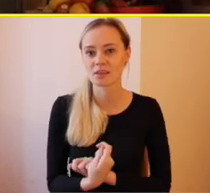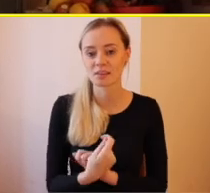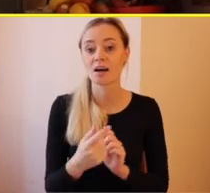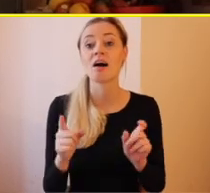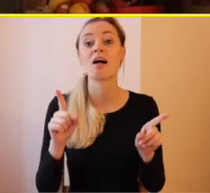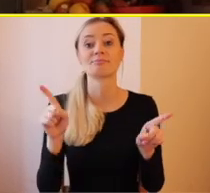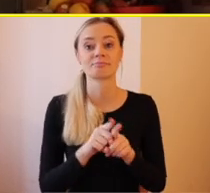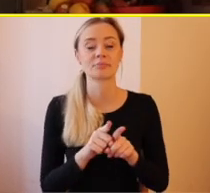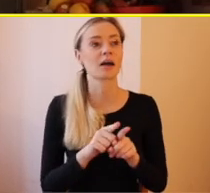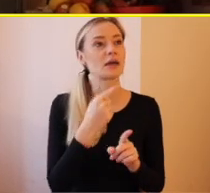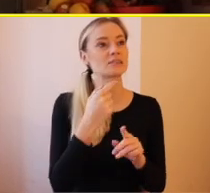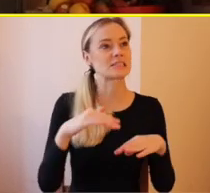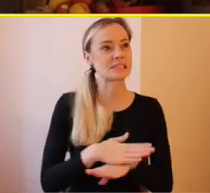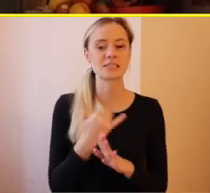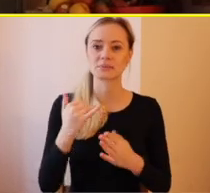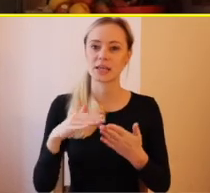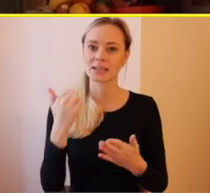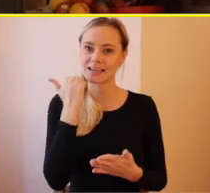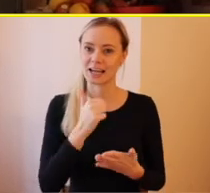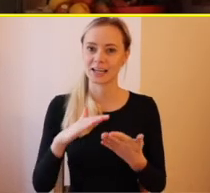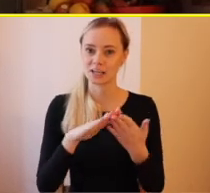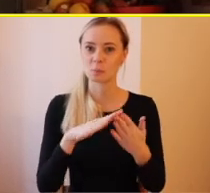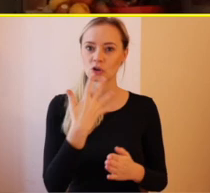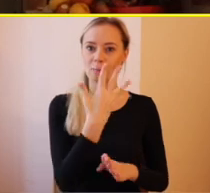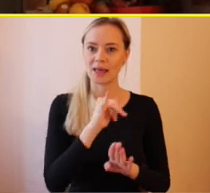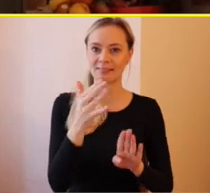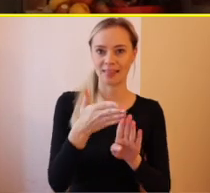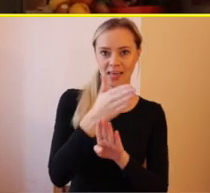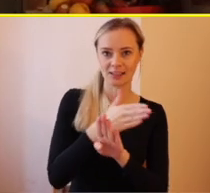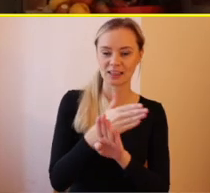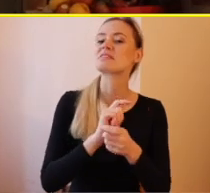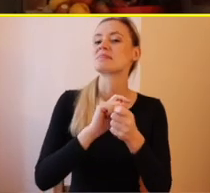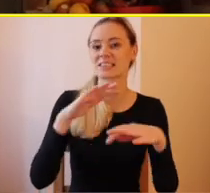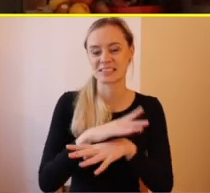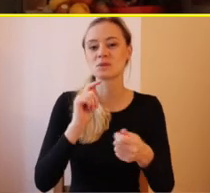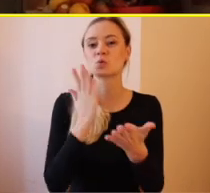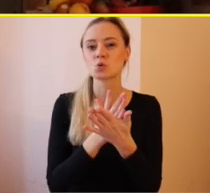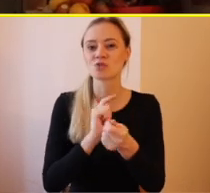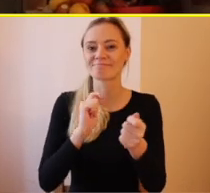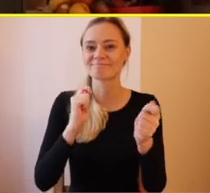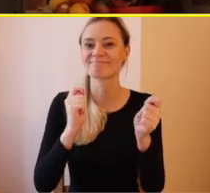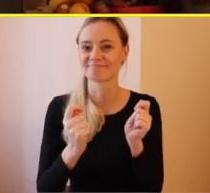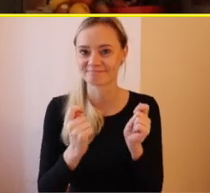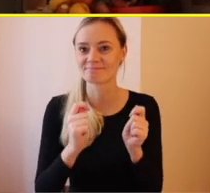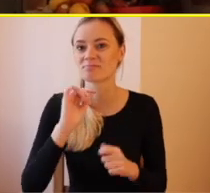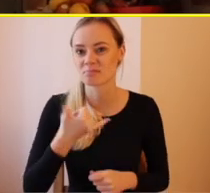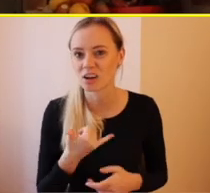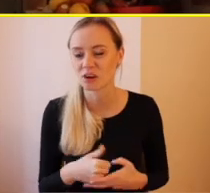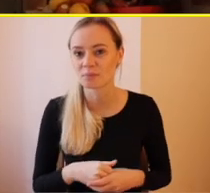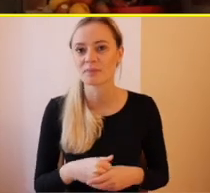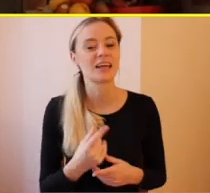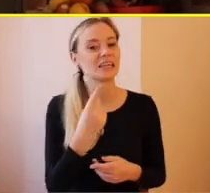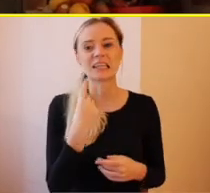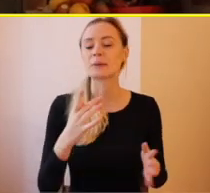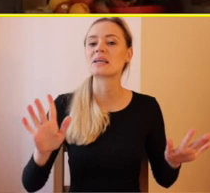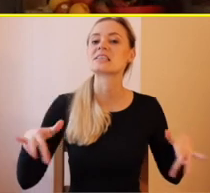5 rokov, by som povedala. Nepáči sa mi, kam sa uberá